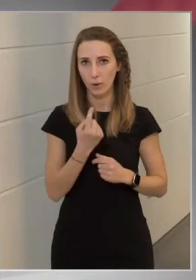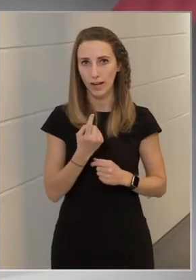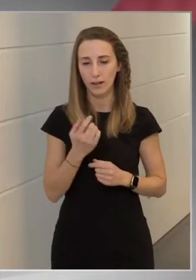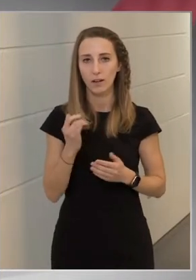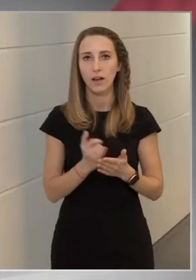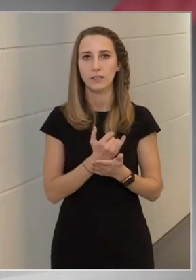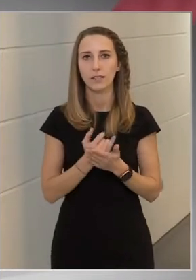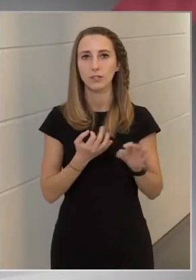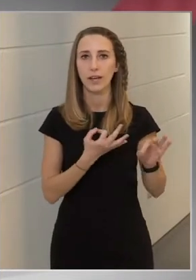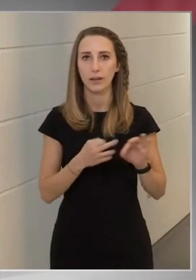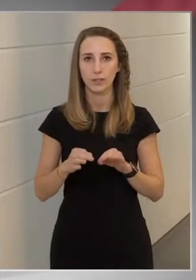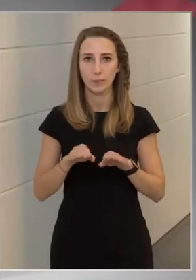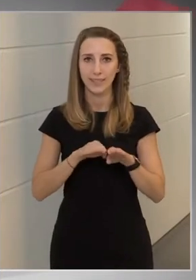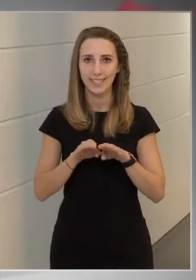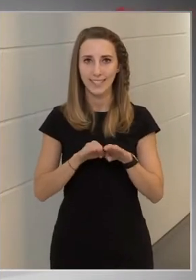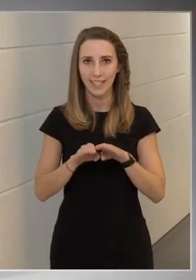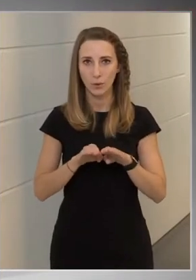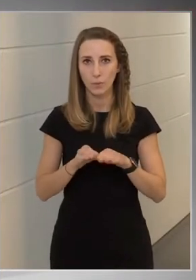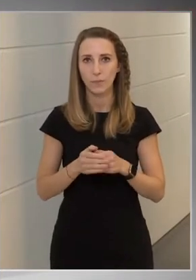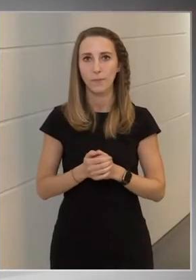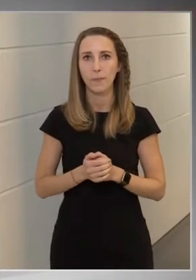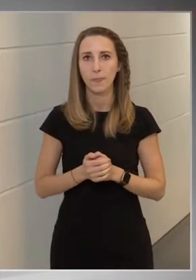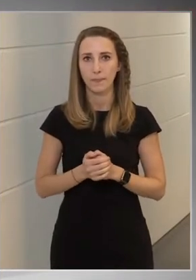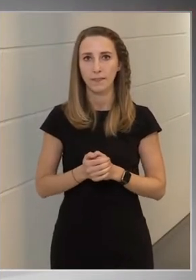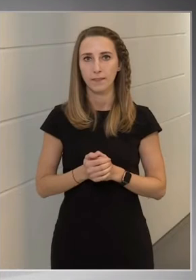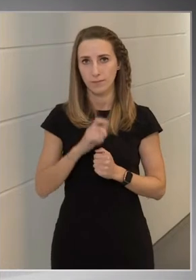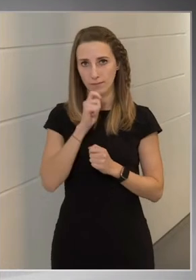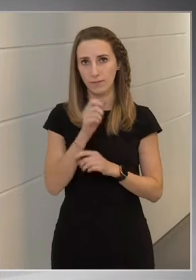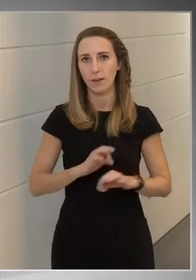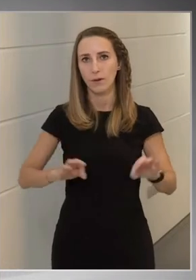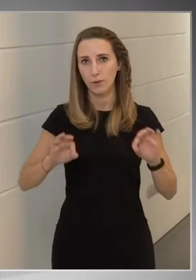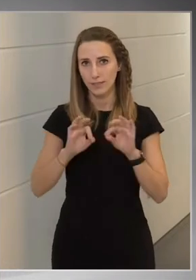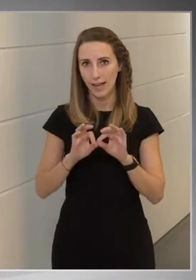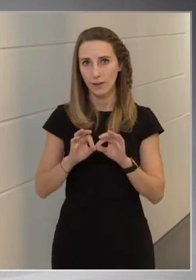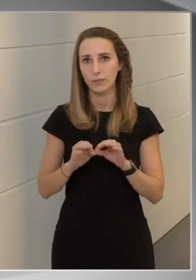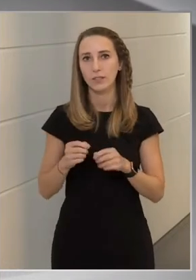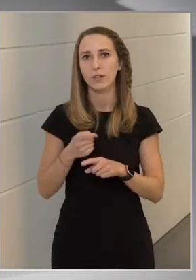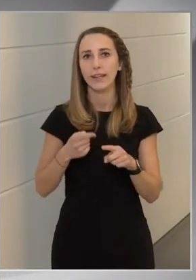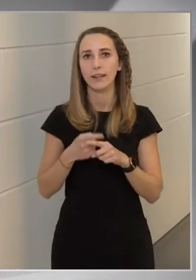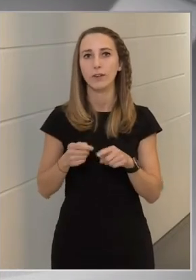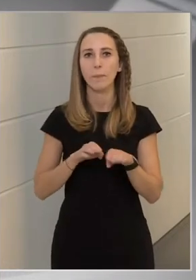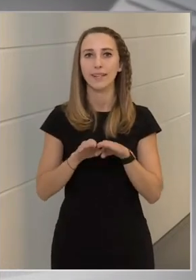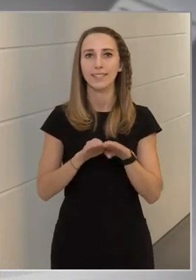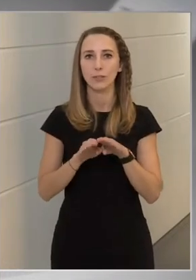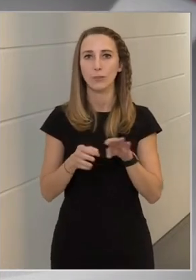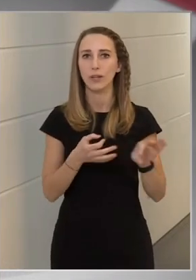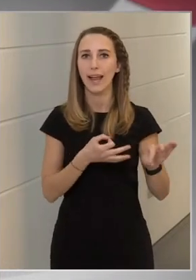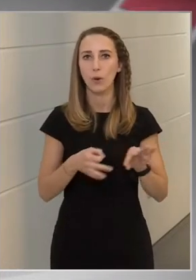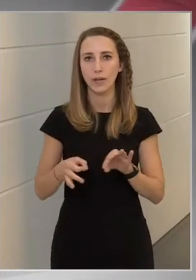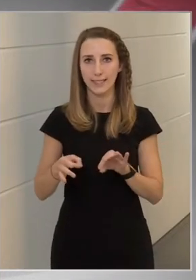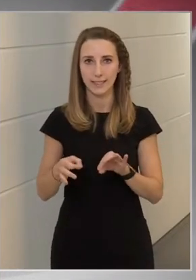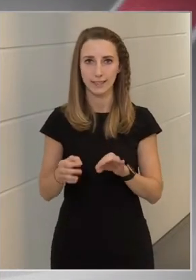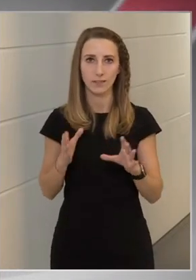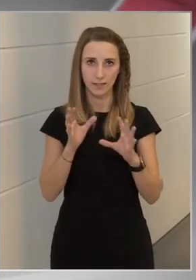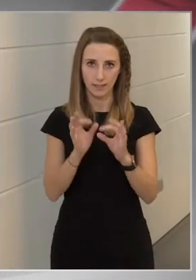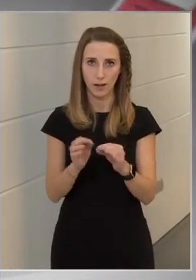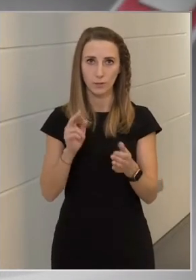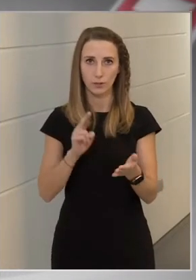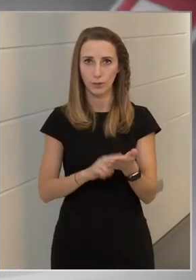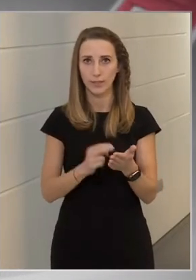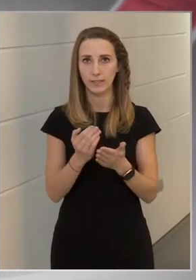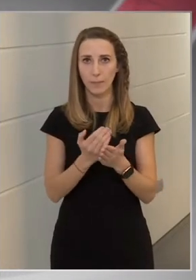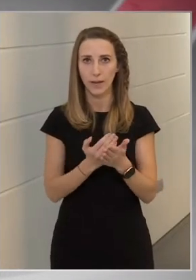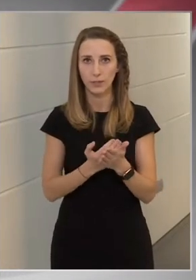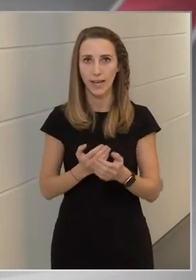igazságügy minisztérium az ügyúra Magyarországon és egyenőre a minisztériumban készítik erről az ezzel kapcsolatos jogi szabályozást.